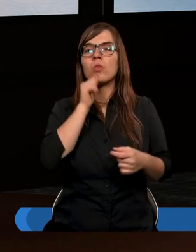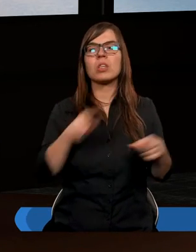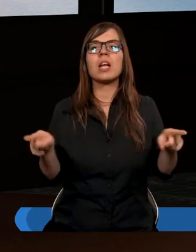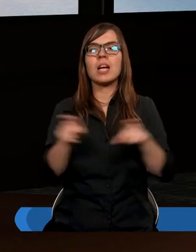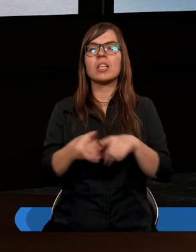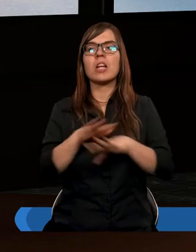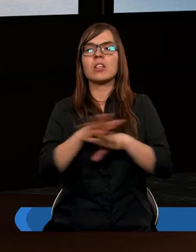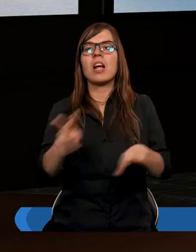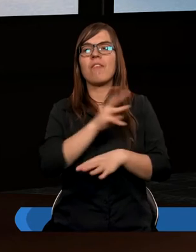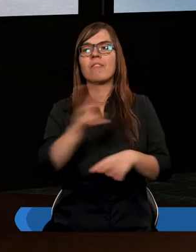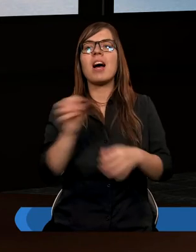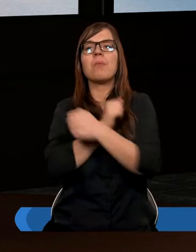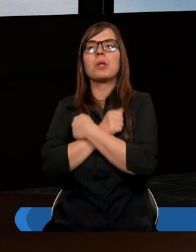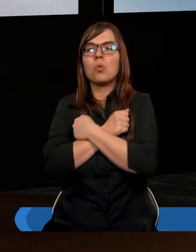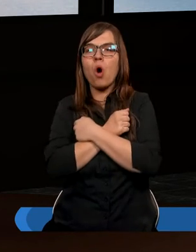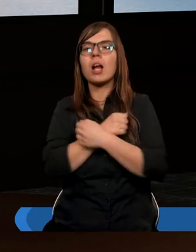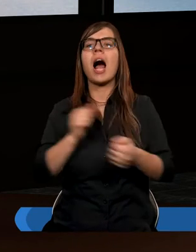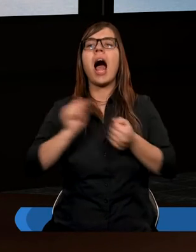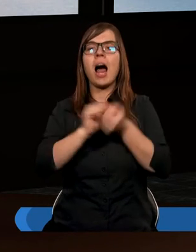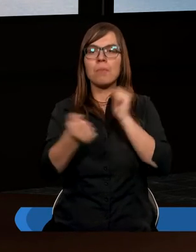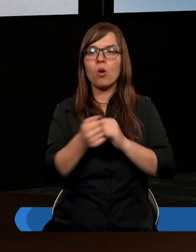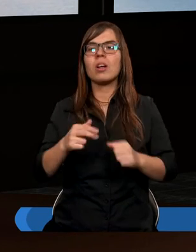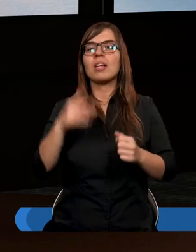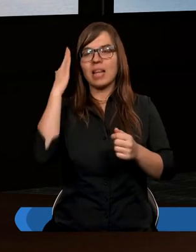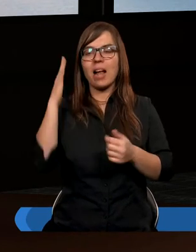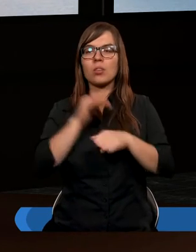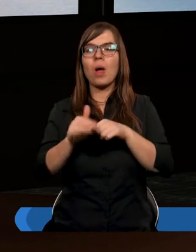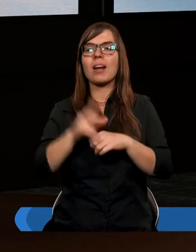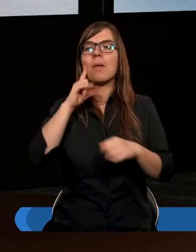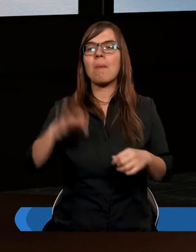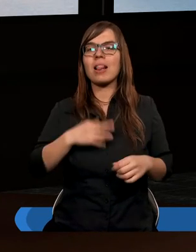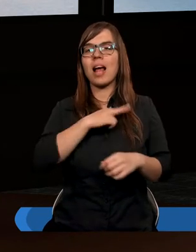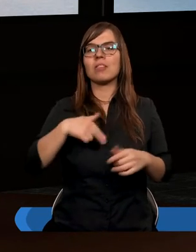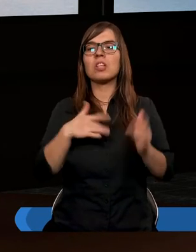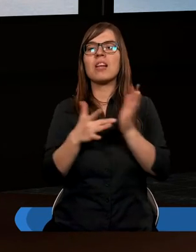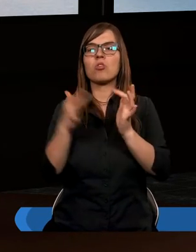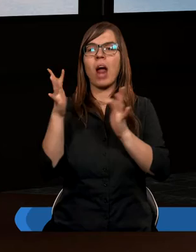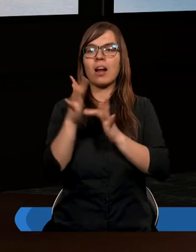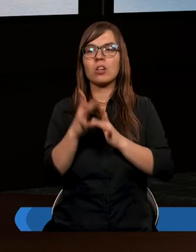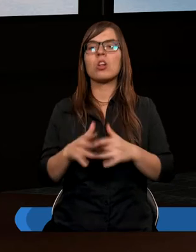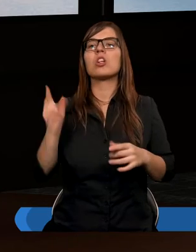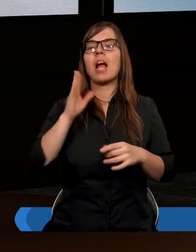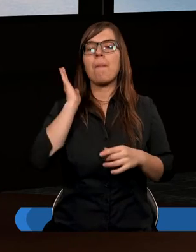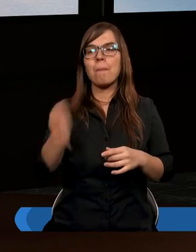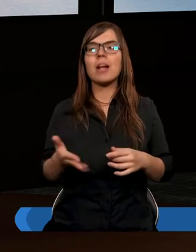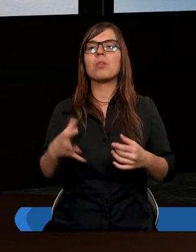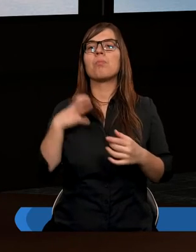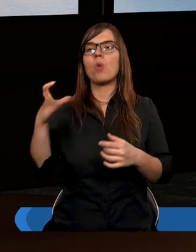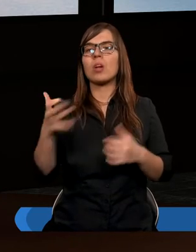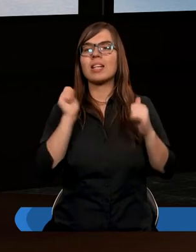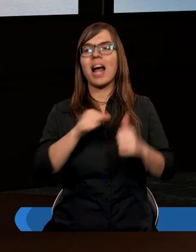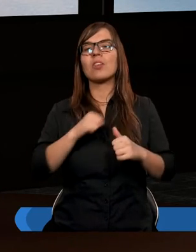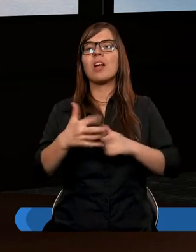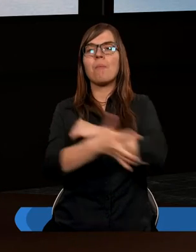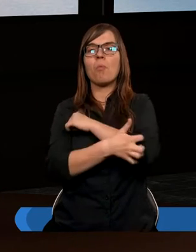też szczerość waszej miłości albowiem znacie łaskę Pana naszego Jezusa Chrystusa że będąc bogatym